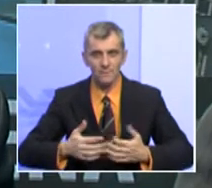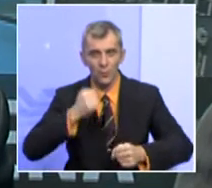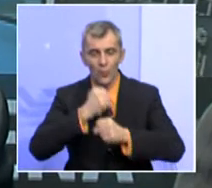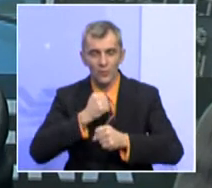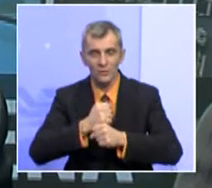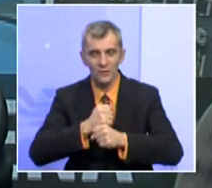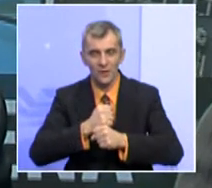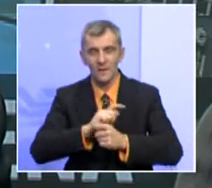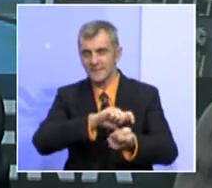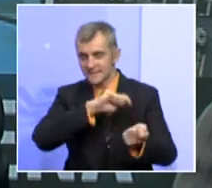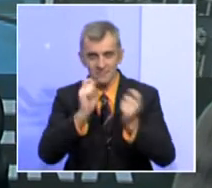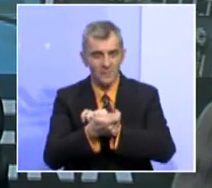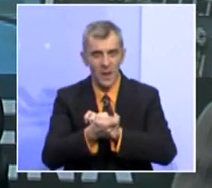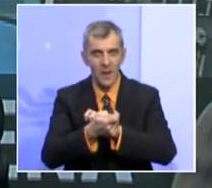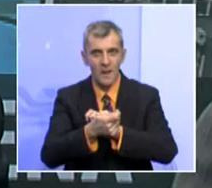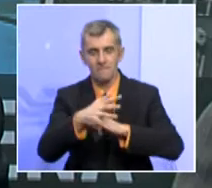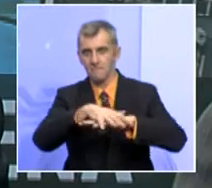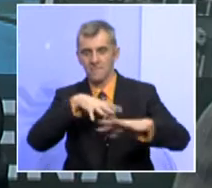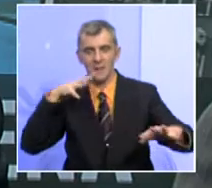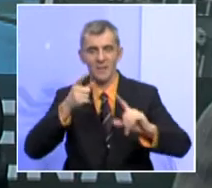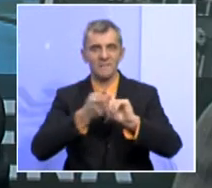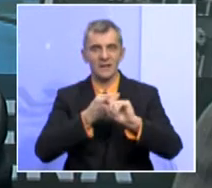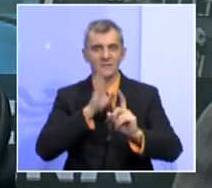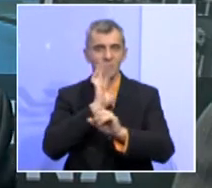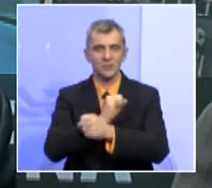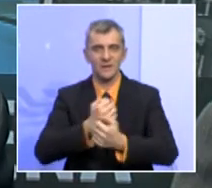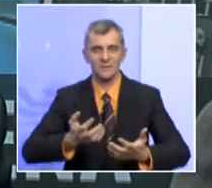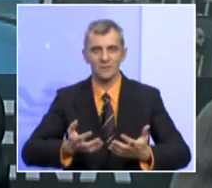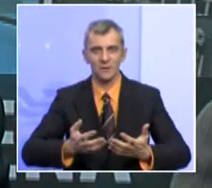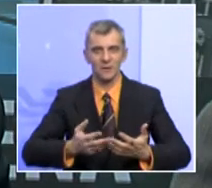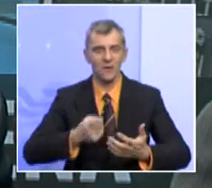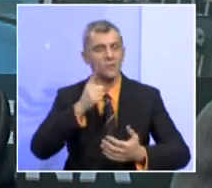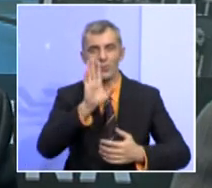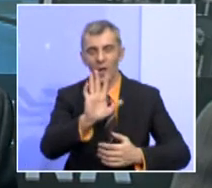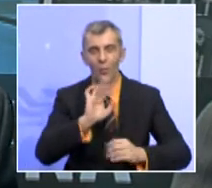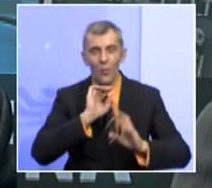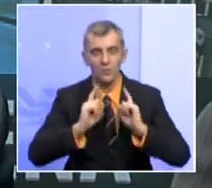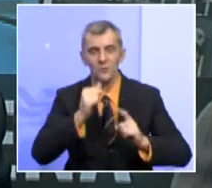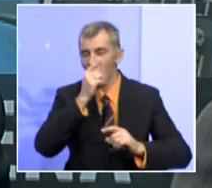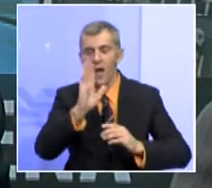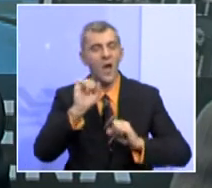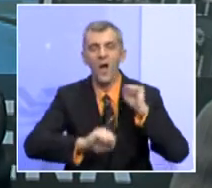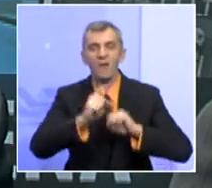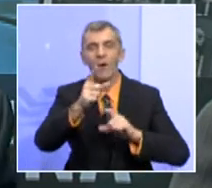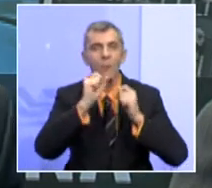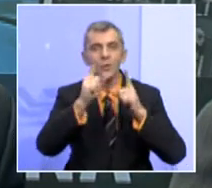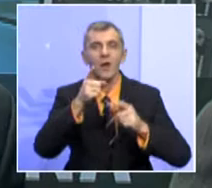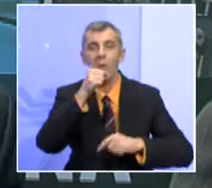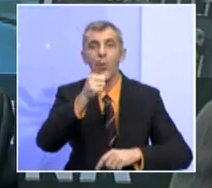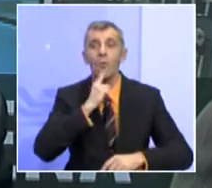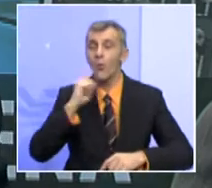izvršena smjena rukovodstva Parlamenta Federacije Bosne i Hercegovine i da je to takvim ostalo. Kakva je to poruka onima koji